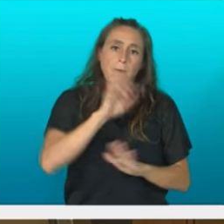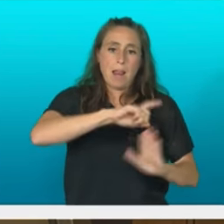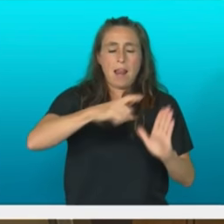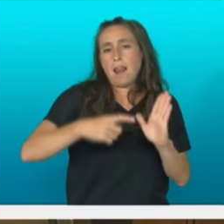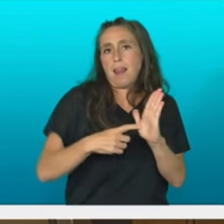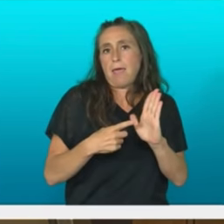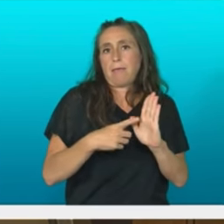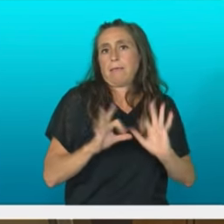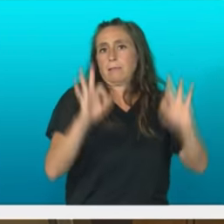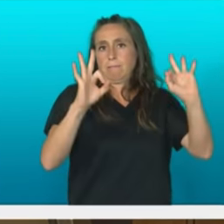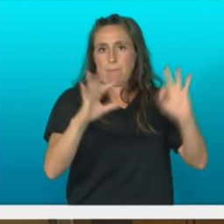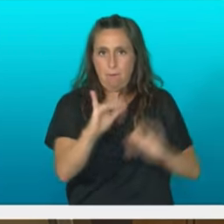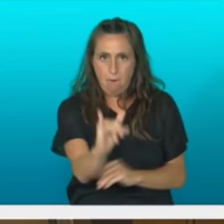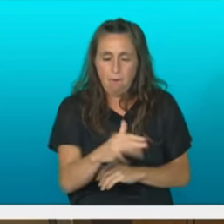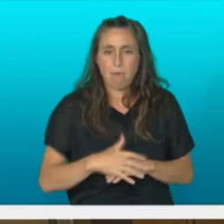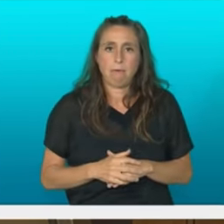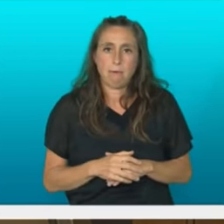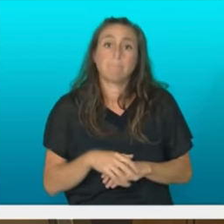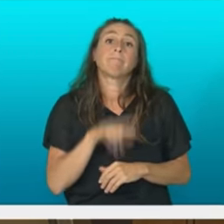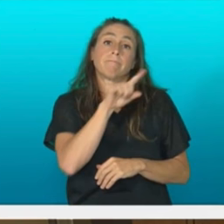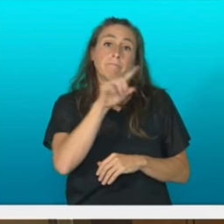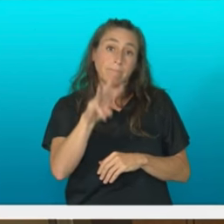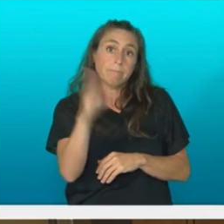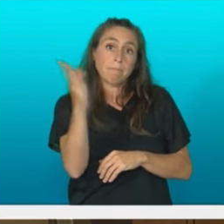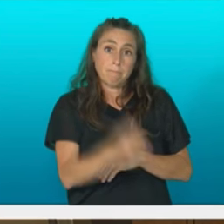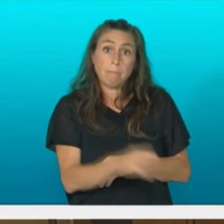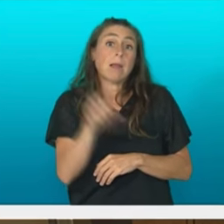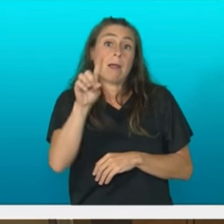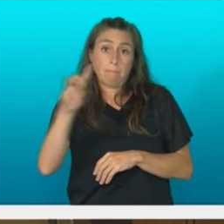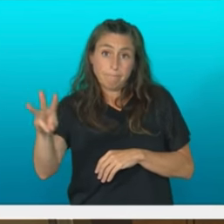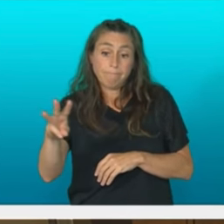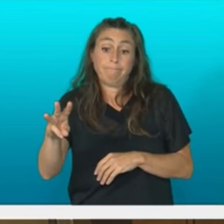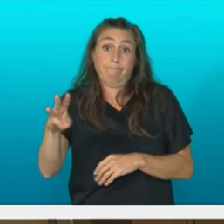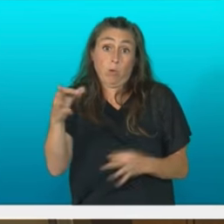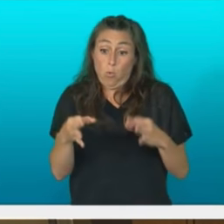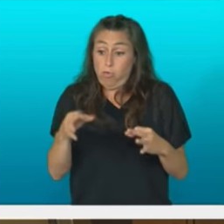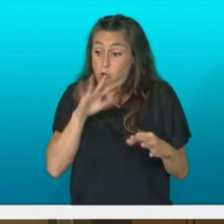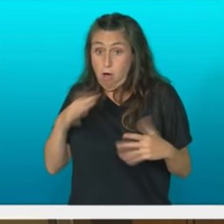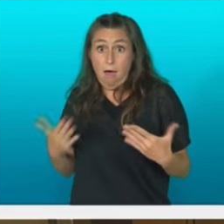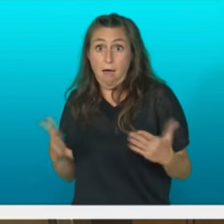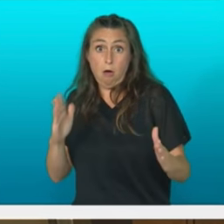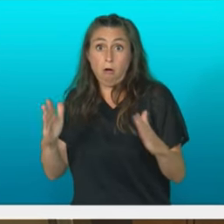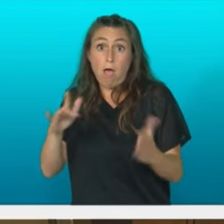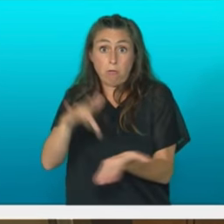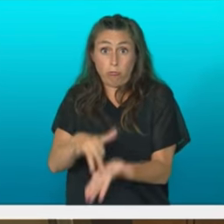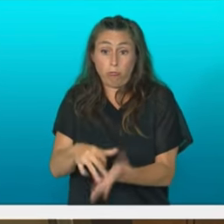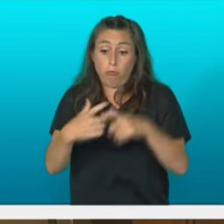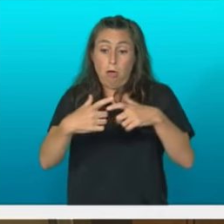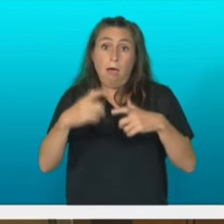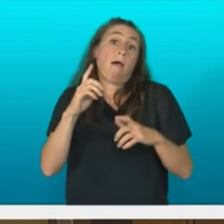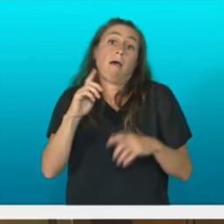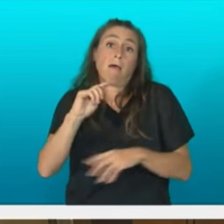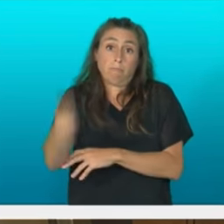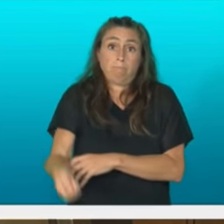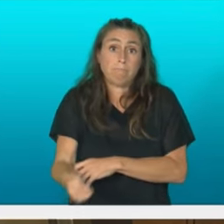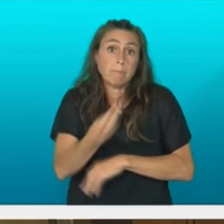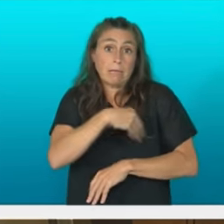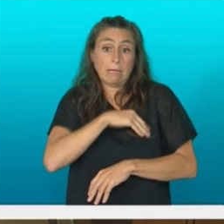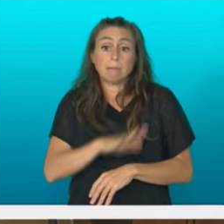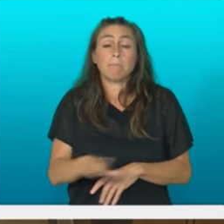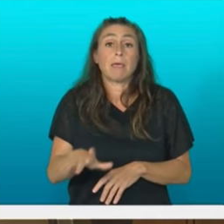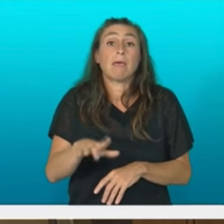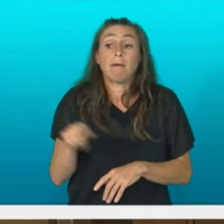mehatxuak jarraitzen dute. Amairu, barra amairu epeik eta egiten nari dira, egun otan, Espainiako hau zitegin azionalean, torturapean egindako